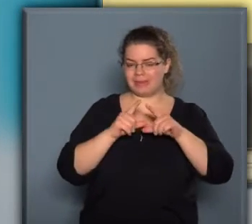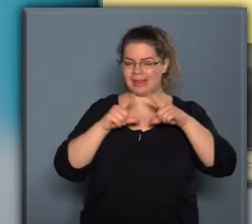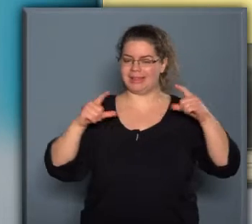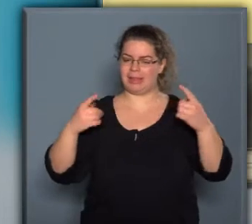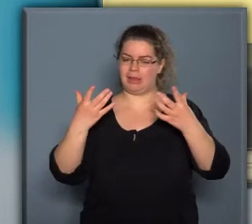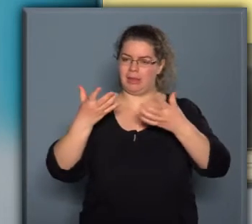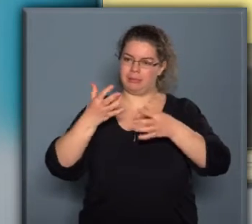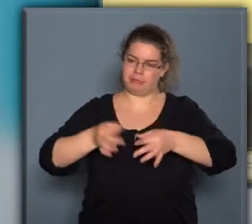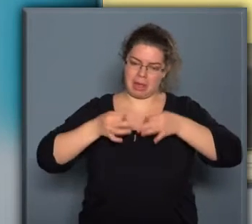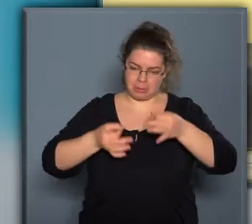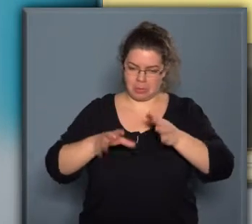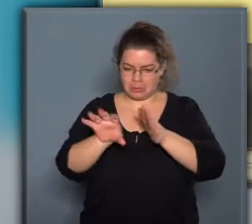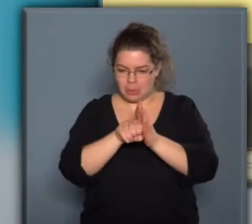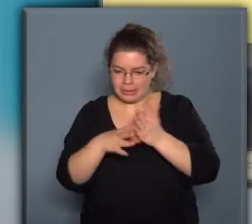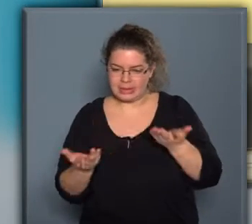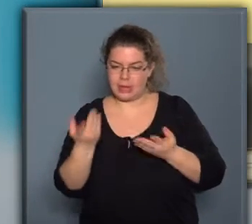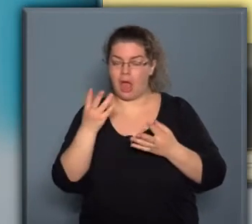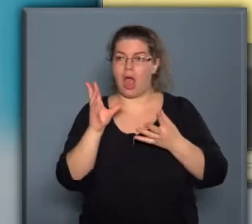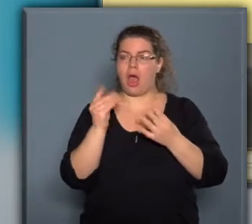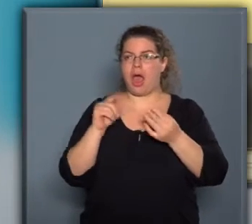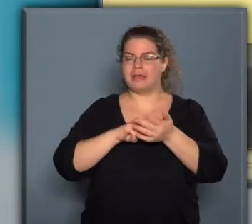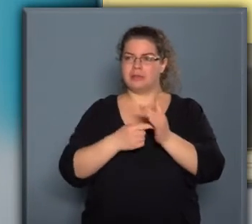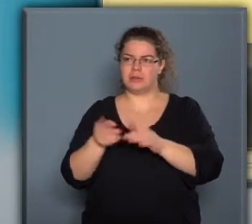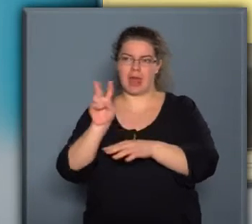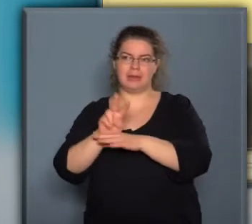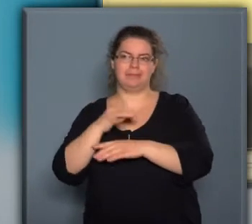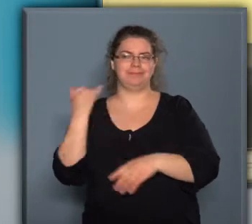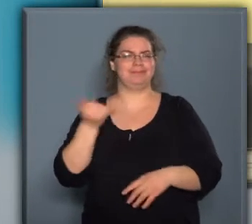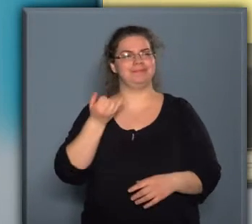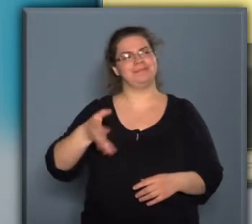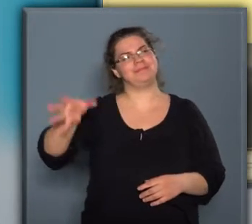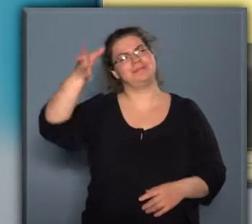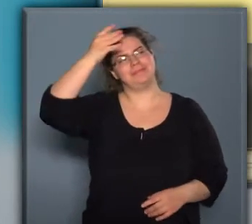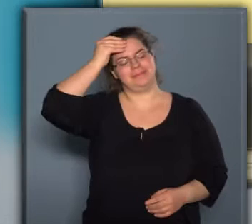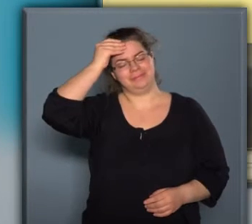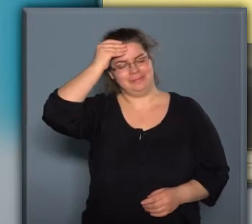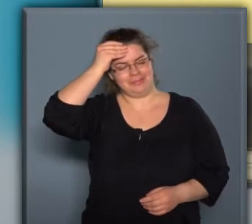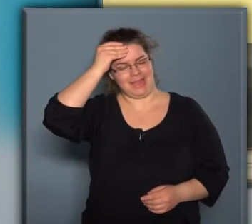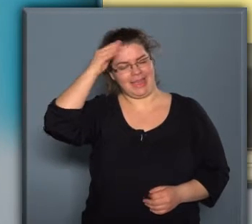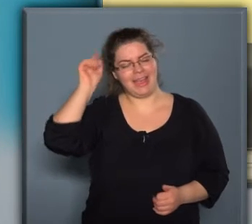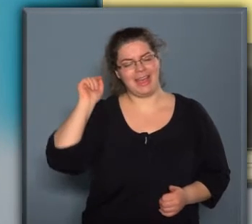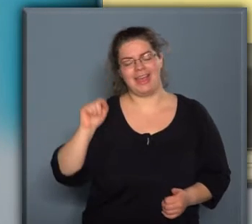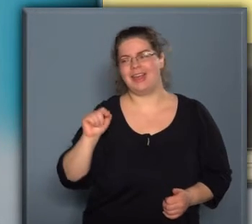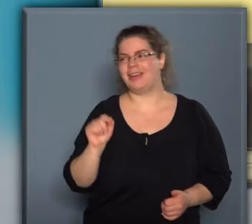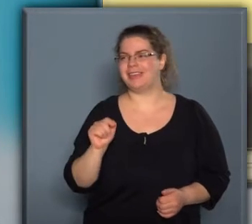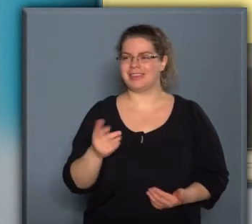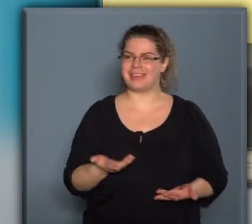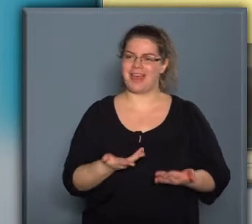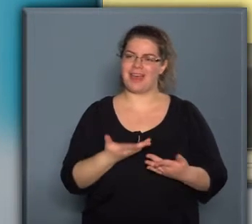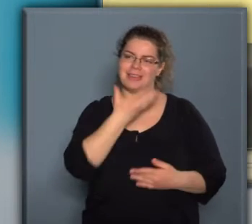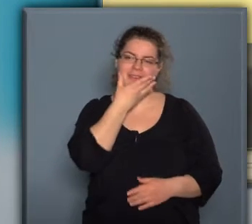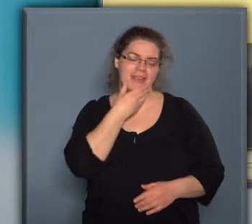kép megöröki. Talhányszor ránézek ezekre a képekre, mindig felidéződik bennem az a